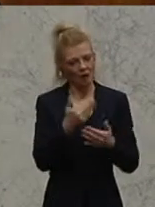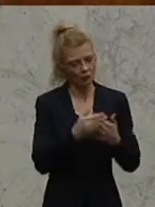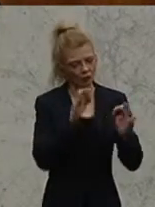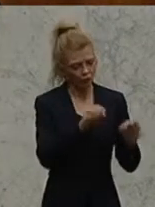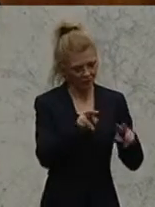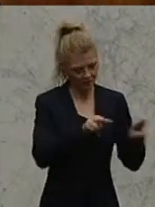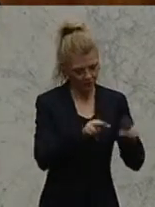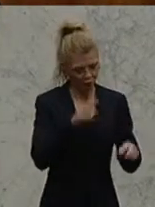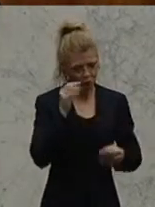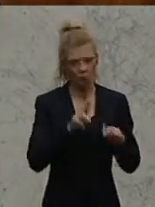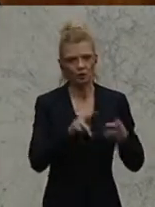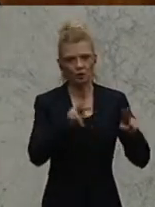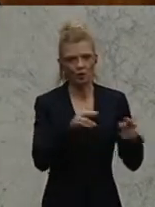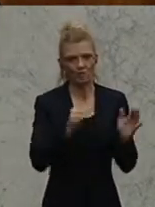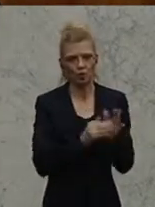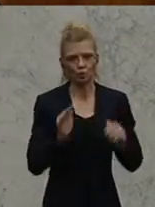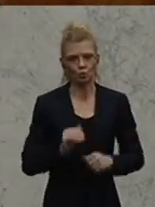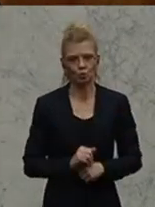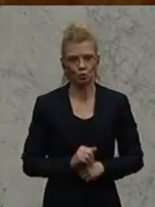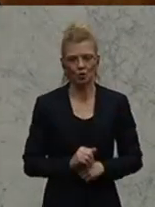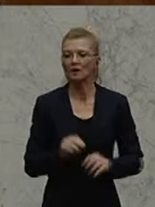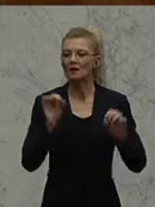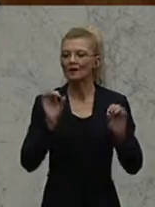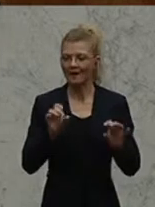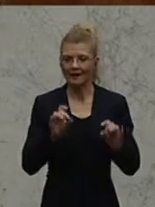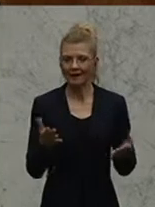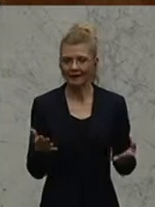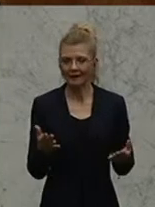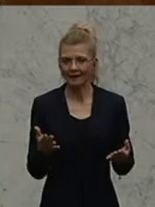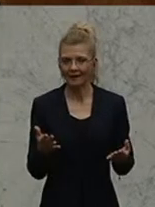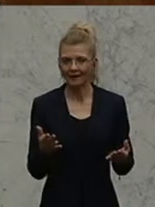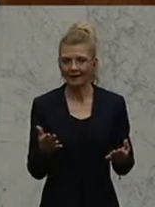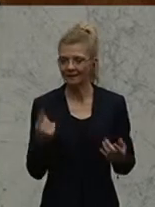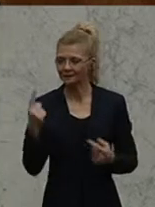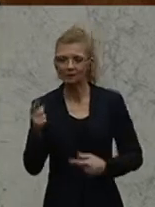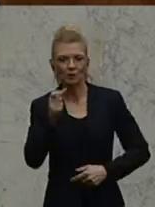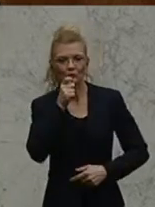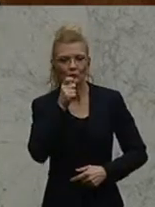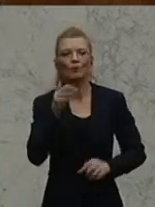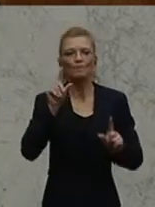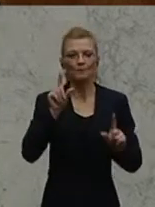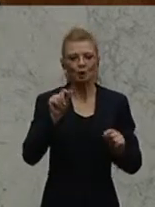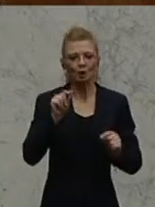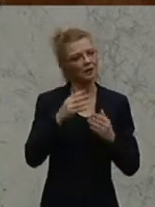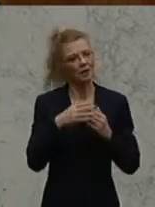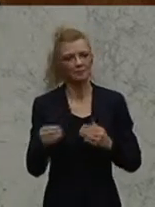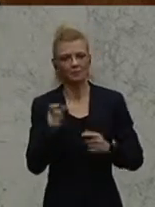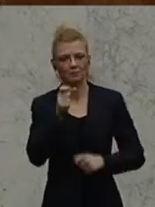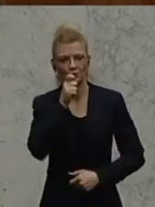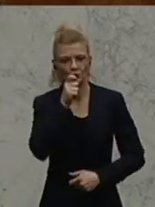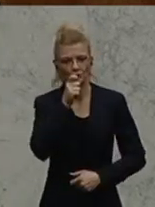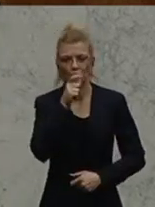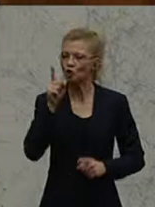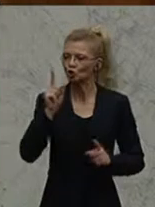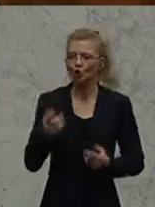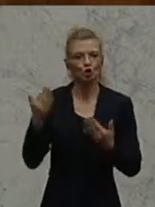Direktoren brauchen. Lehrer, Lehrer sein, Lehrerin sein ist ein Experten, Experten im Beruf. Wir sollten